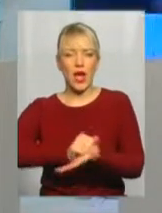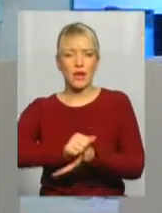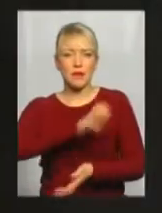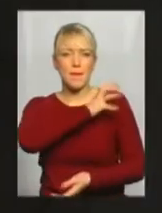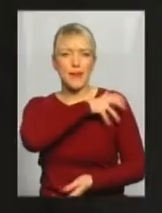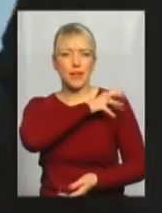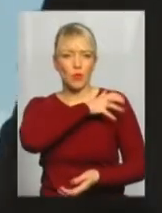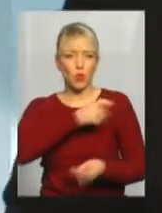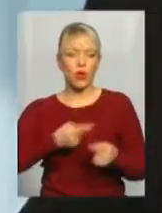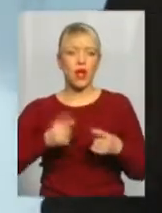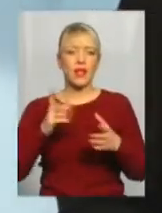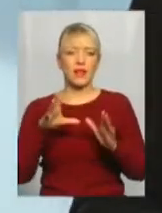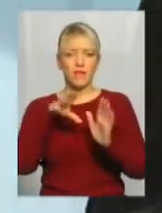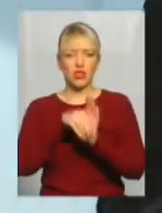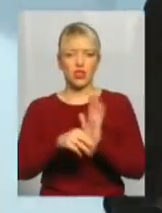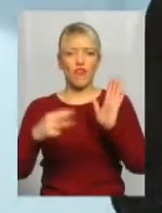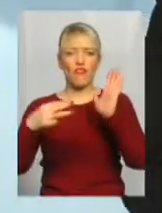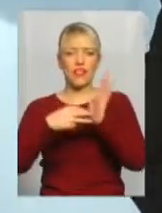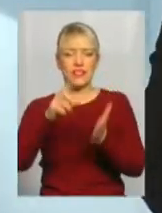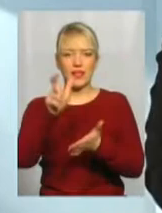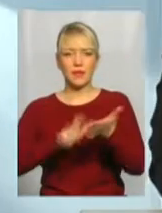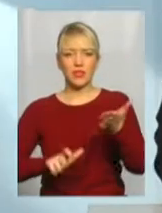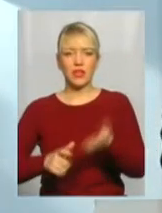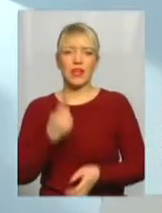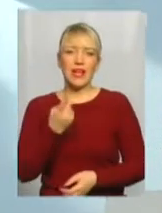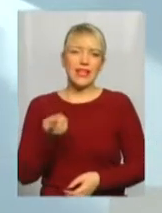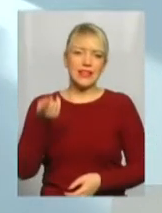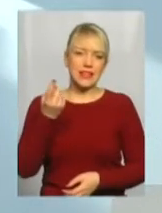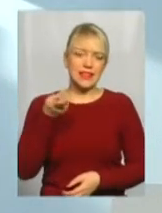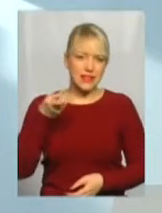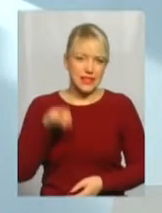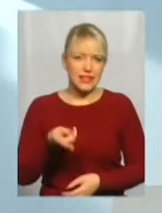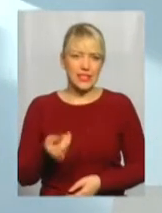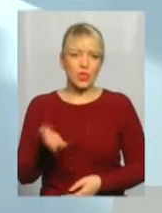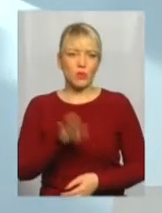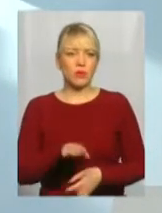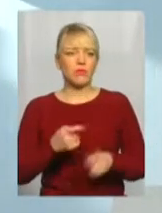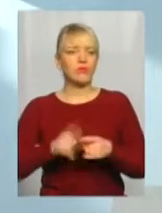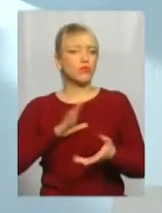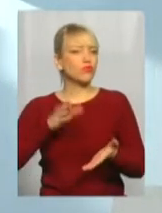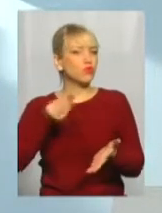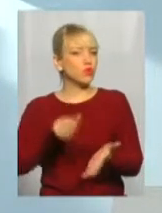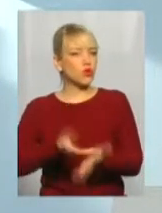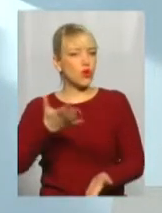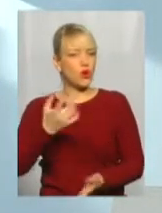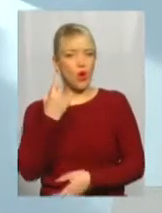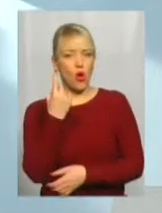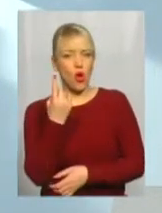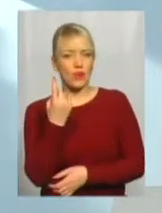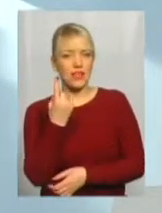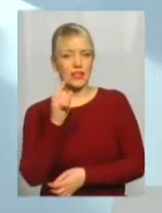увійшло лише вісім творів, тисяча примірників. Дуже дорого коштував цей кобзар. Один